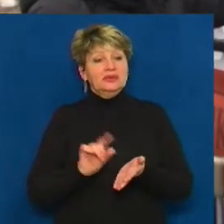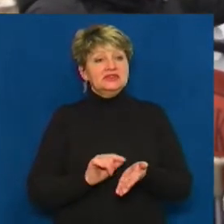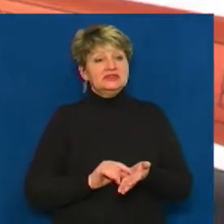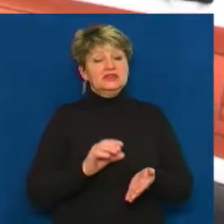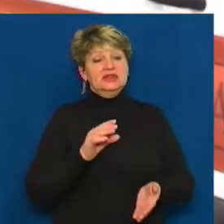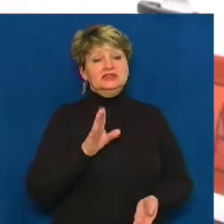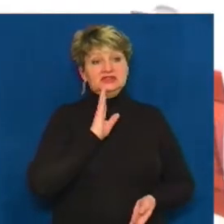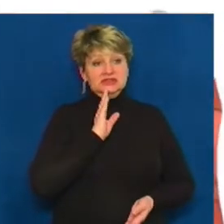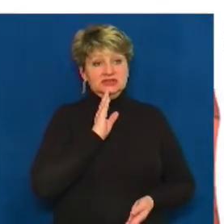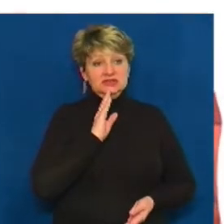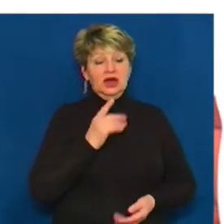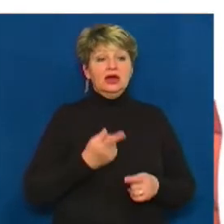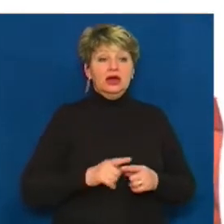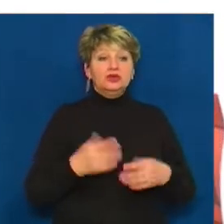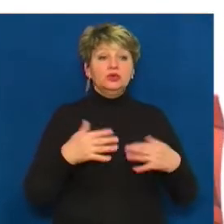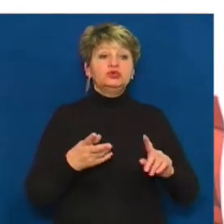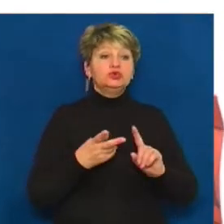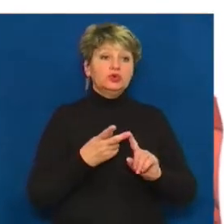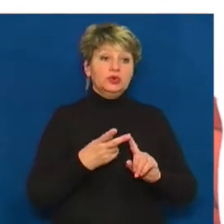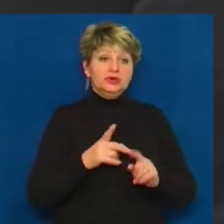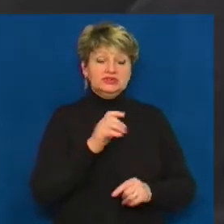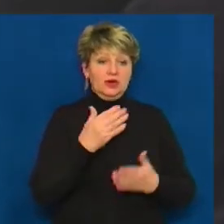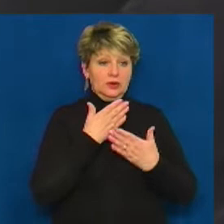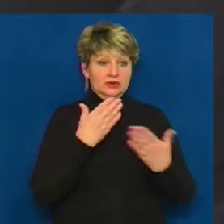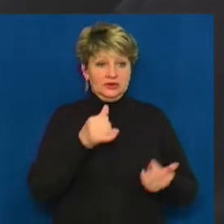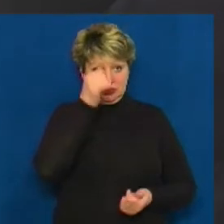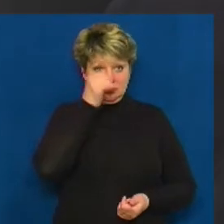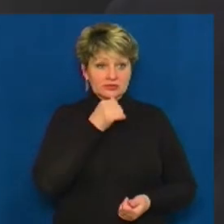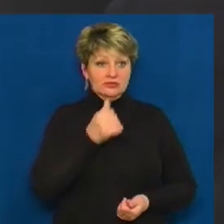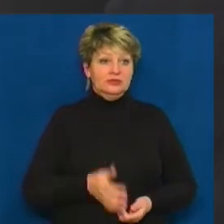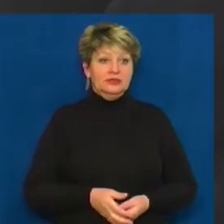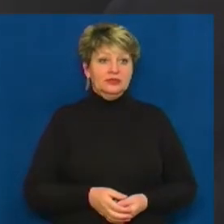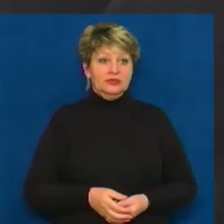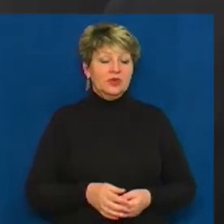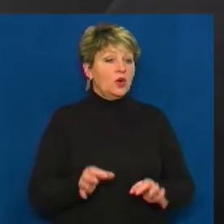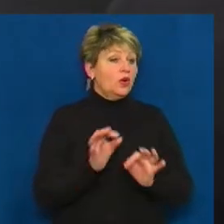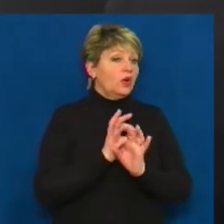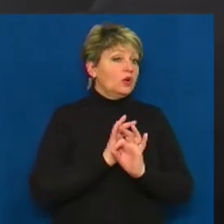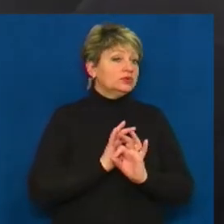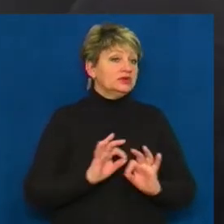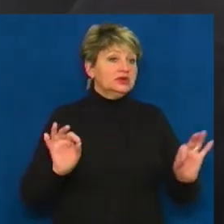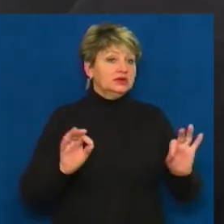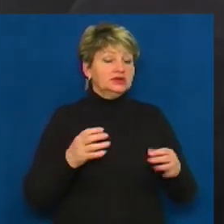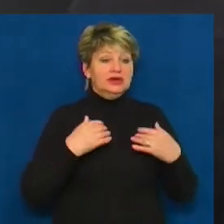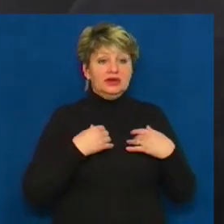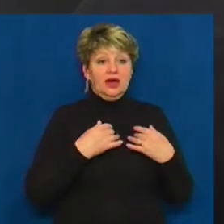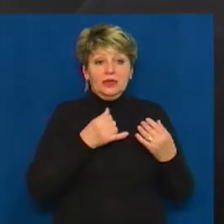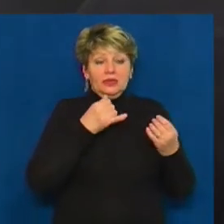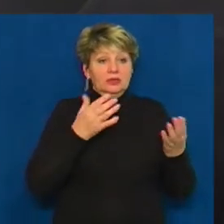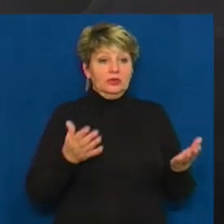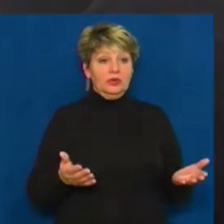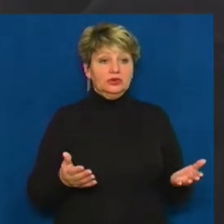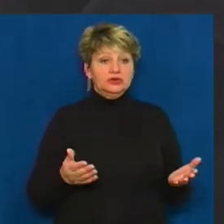Савіцька. Це, каже, вдруге за останній місяць. Вон возить отлично, я не можу ні слова. І